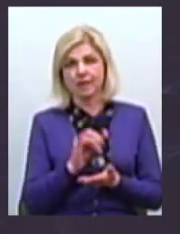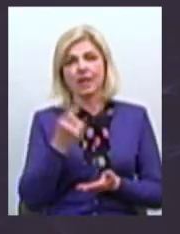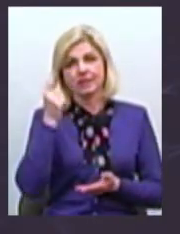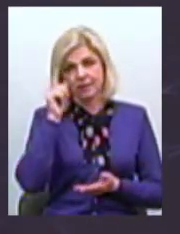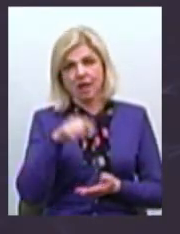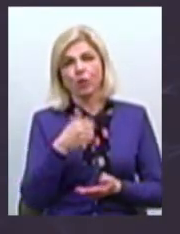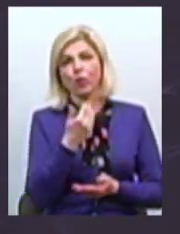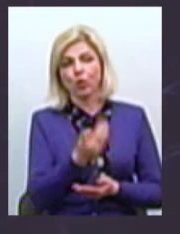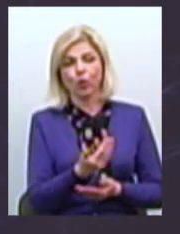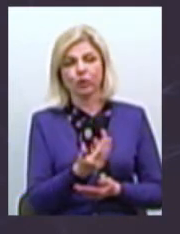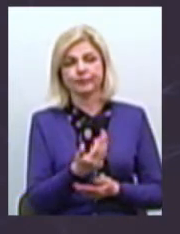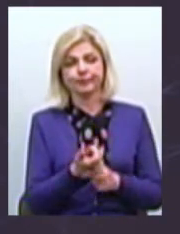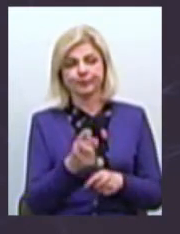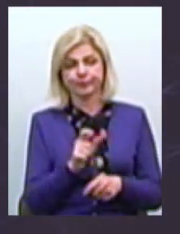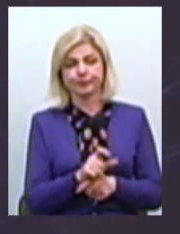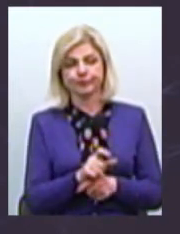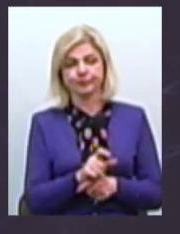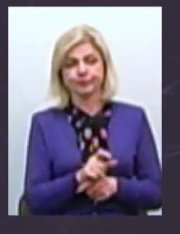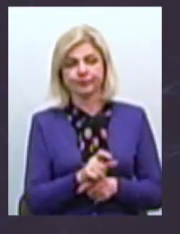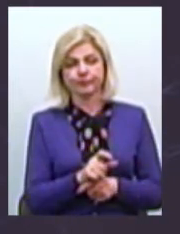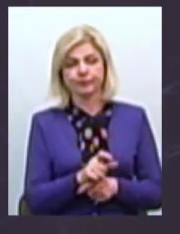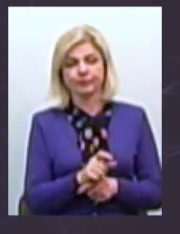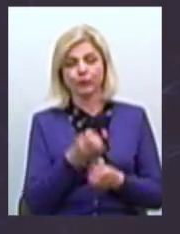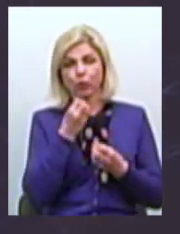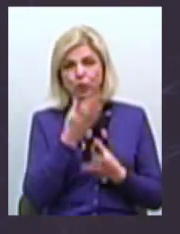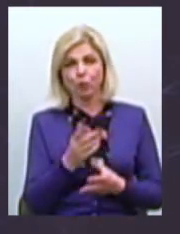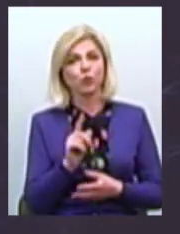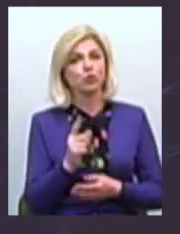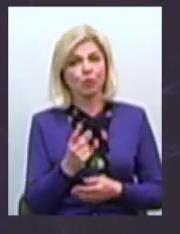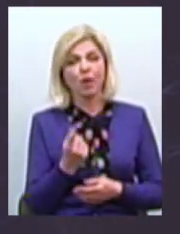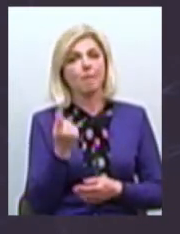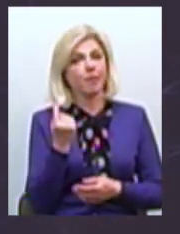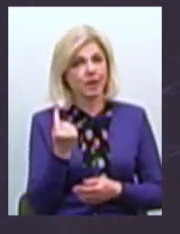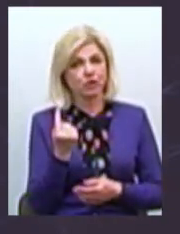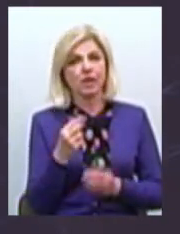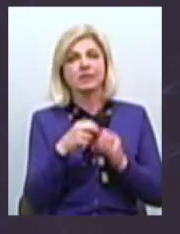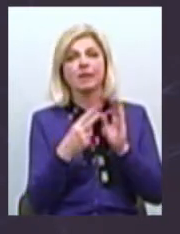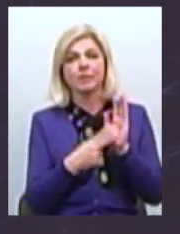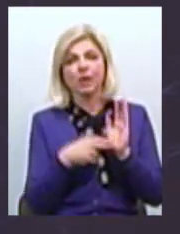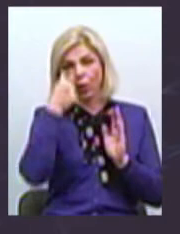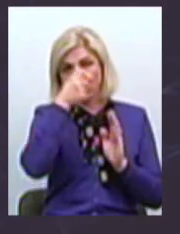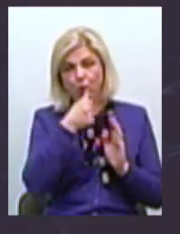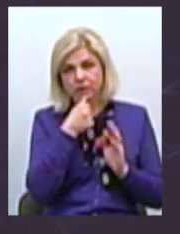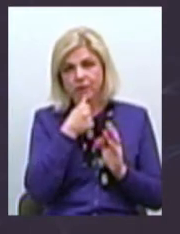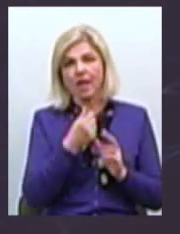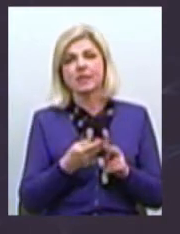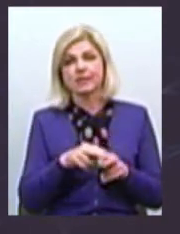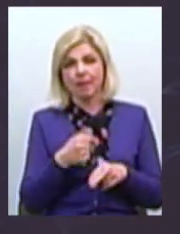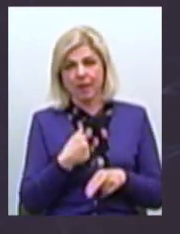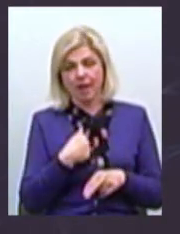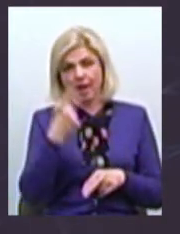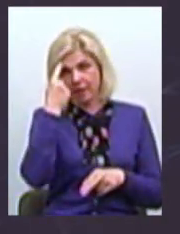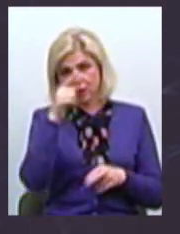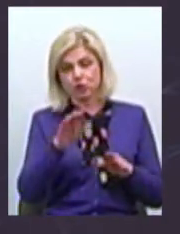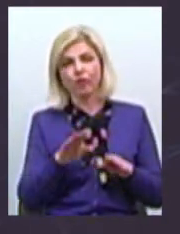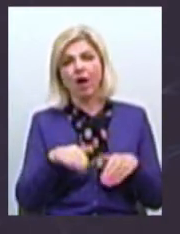дуже добре Чому? Тому що, перше, у 2017 році, у 2018 році саме я ініціювала